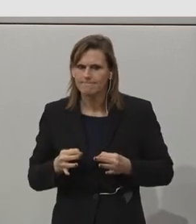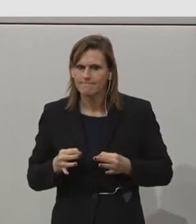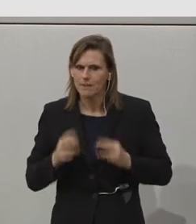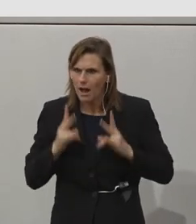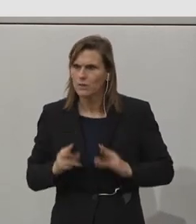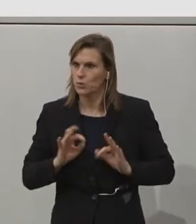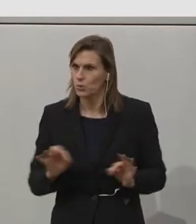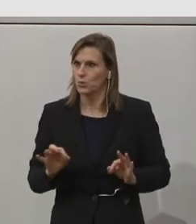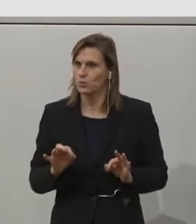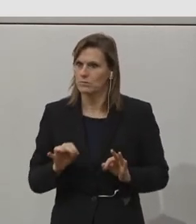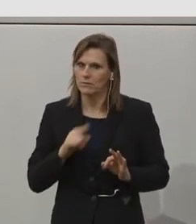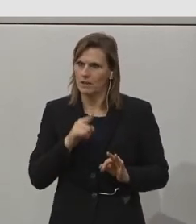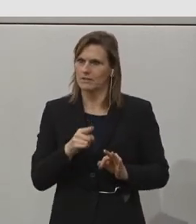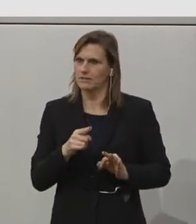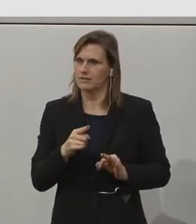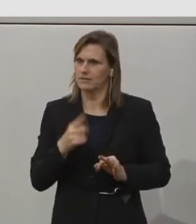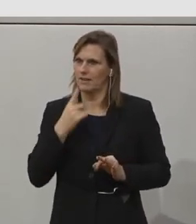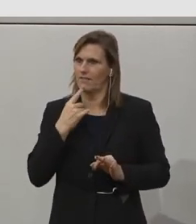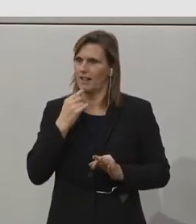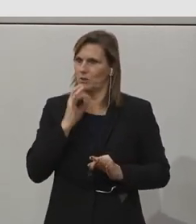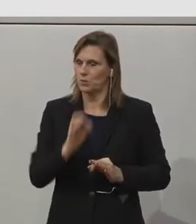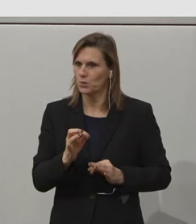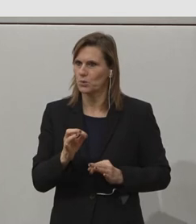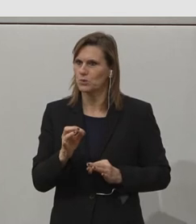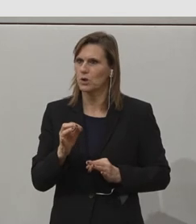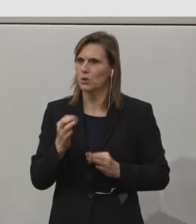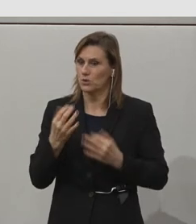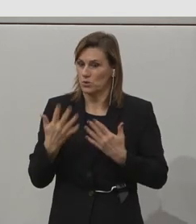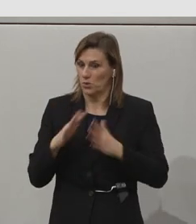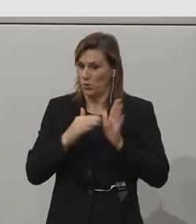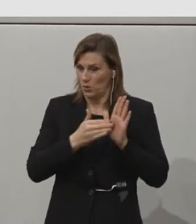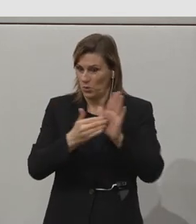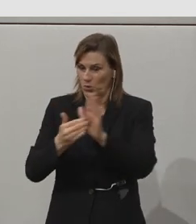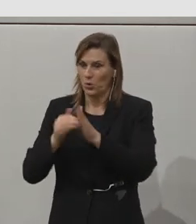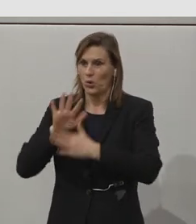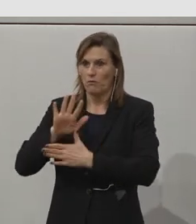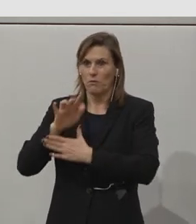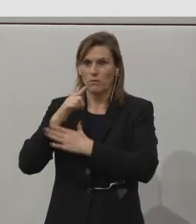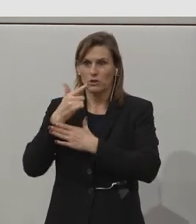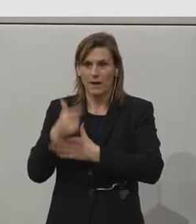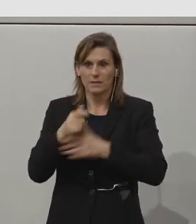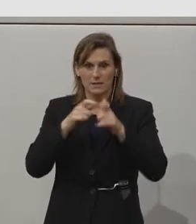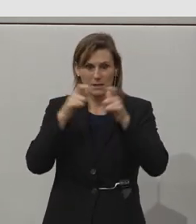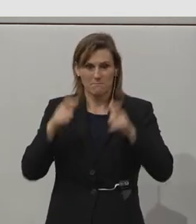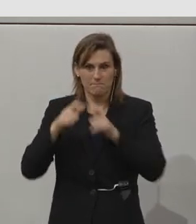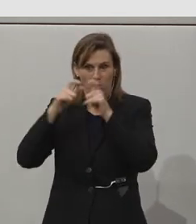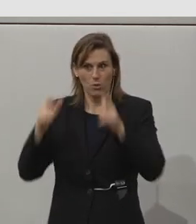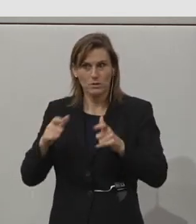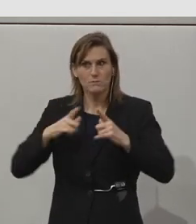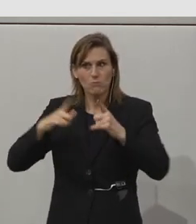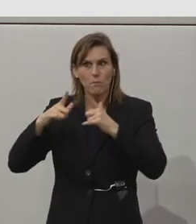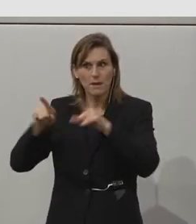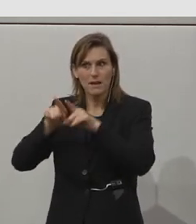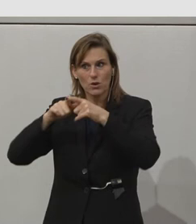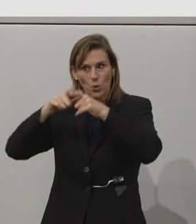wir gut. Und das ist eben eine von den repräsentativen 25 mobilen Werkboxen, die in den mobilen